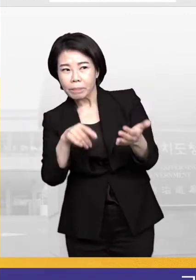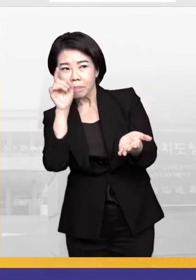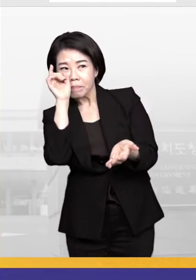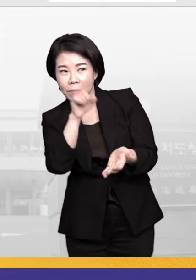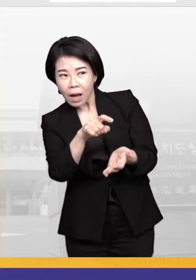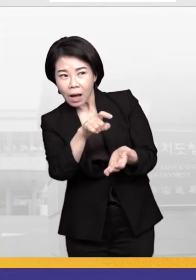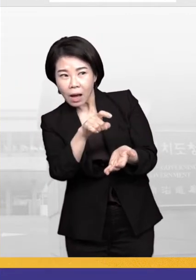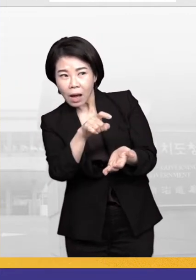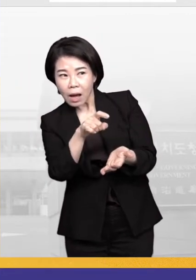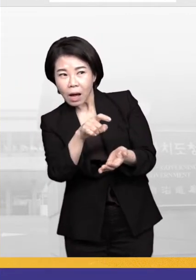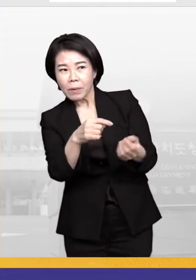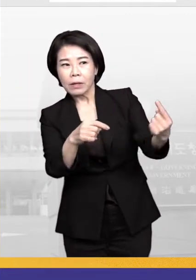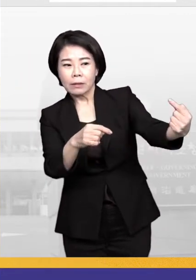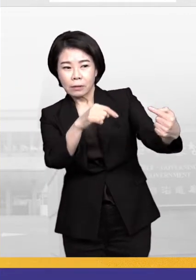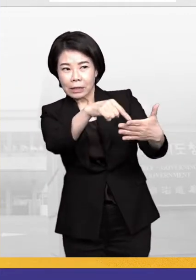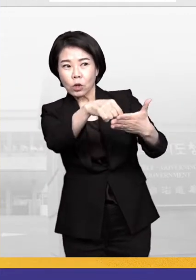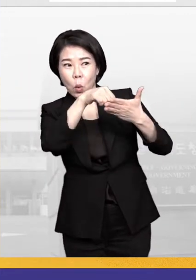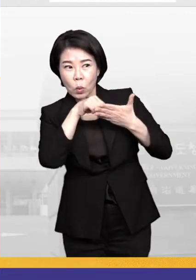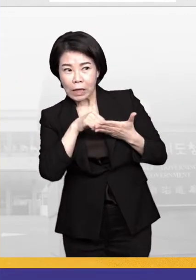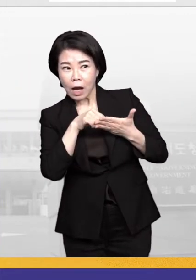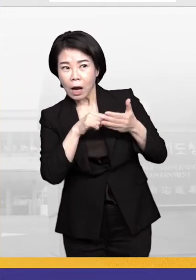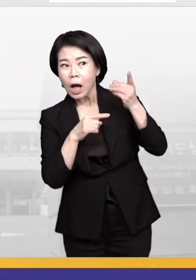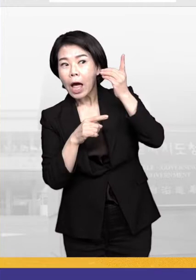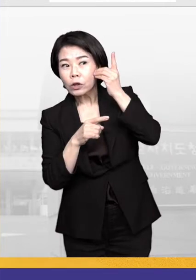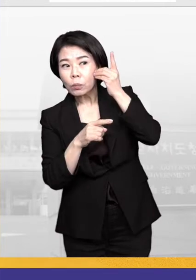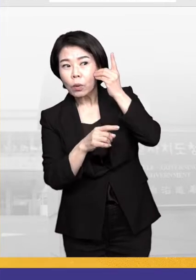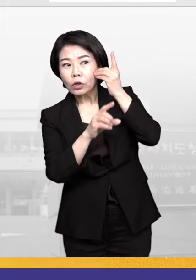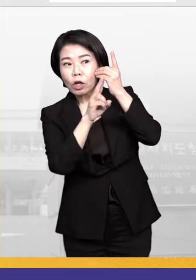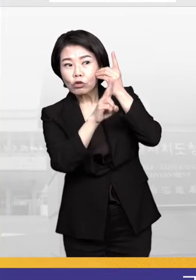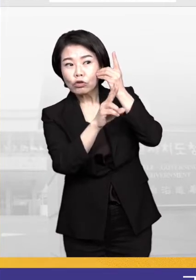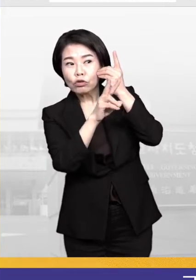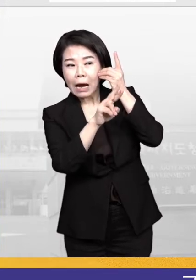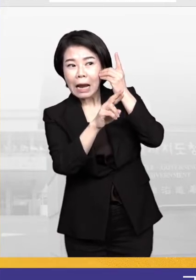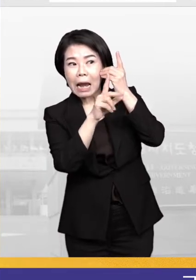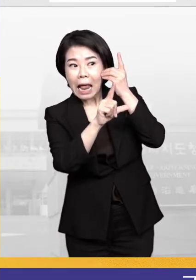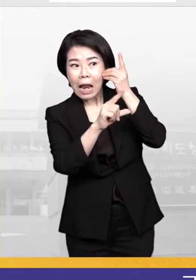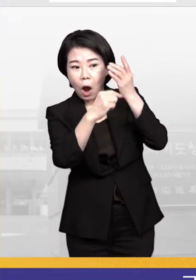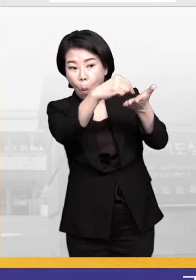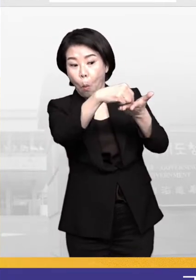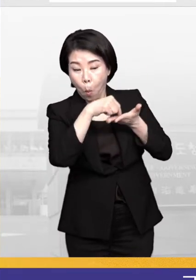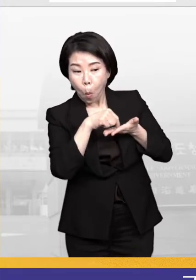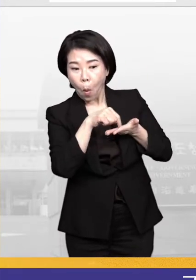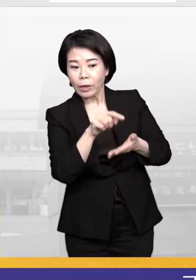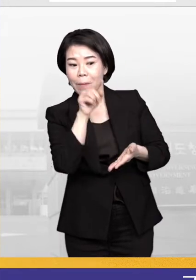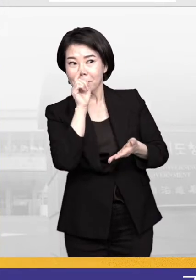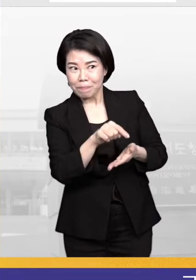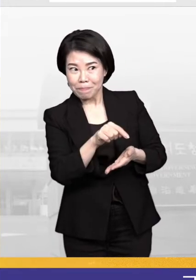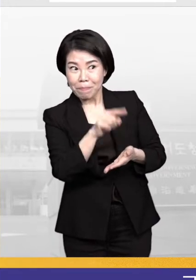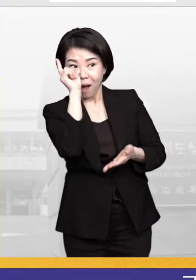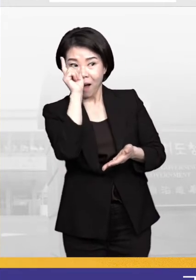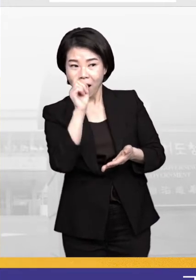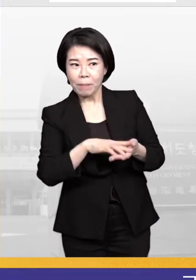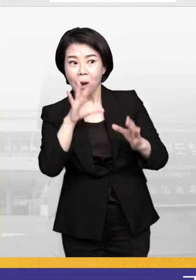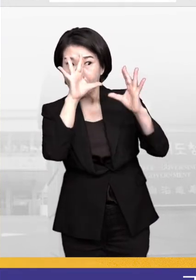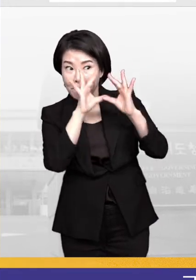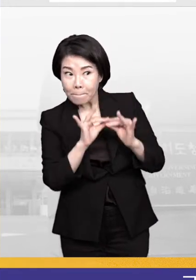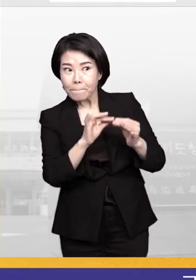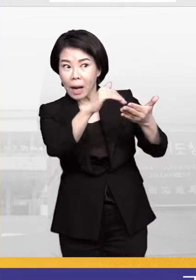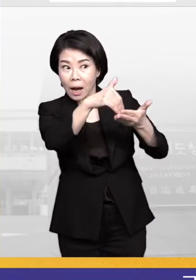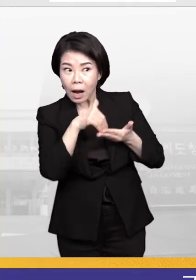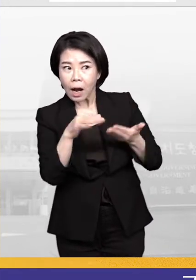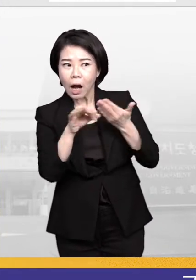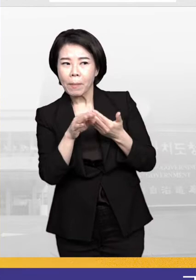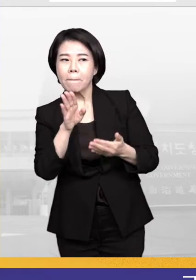되면 신고자의 휴대전화에 URL이 전송이 됩니다. 그 URL을 클릭을 해서 동의를 해주시면 바로